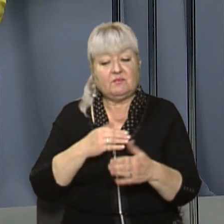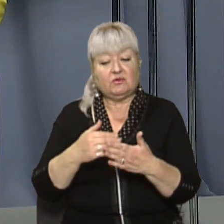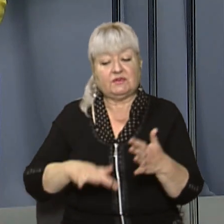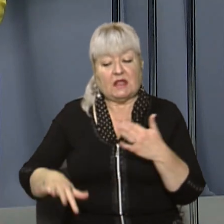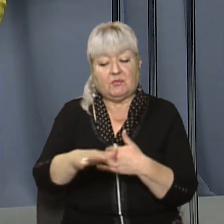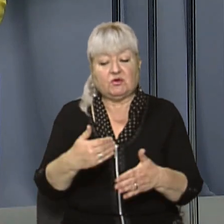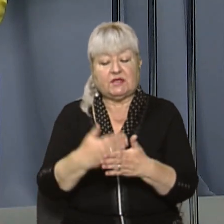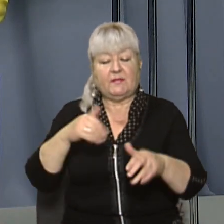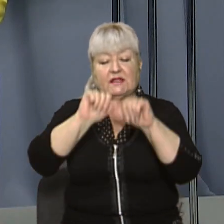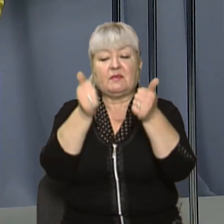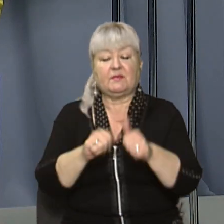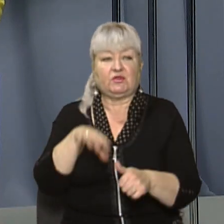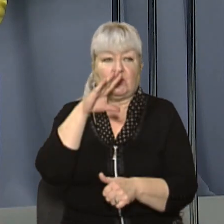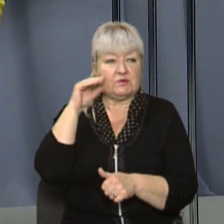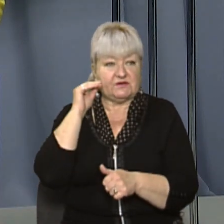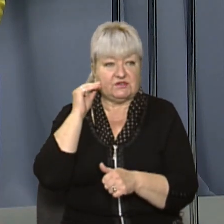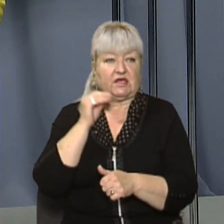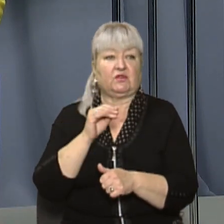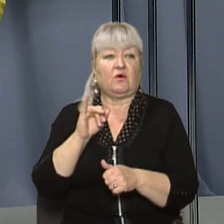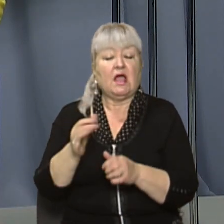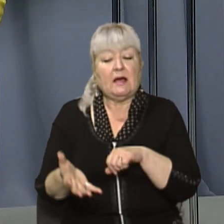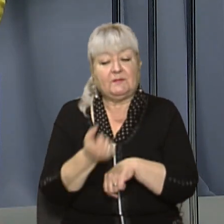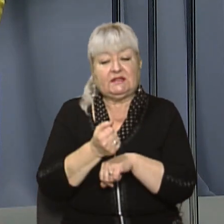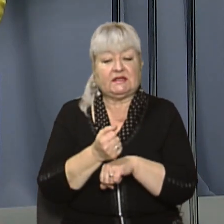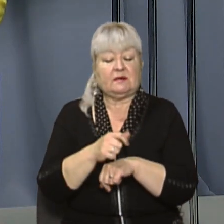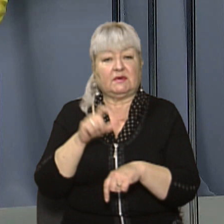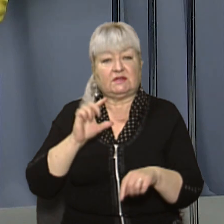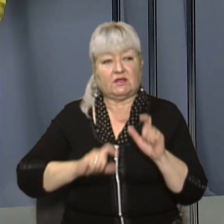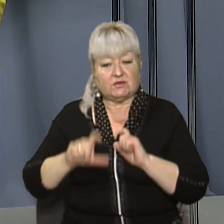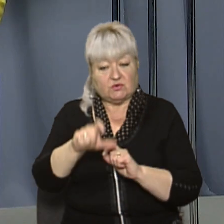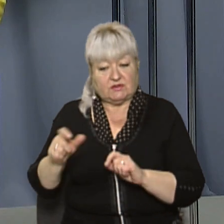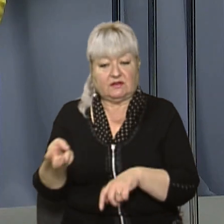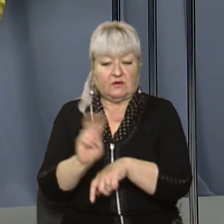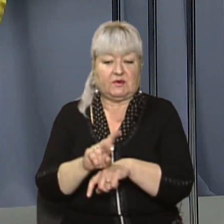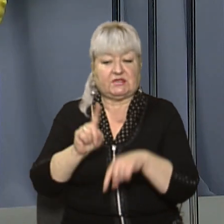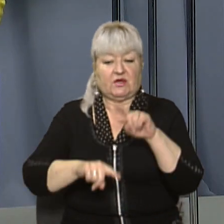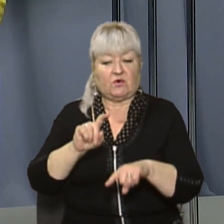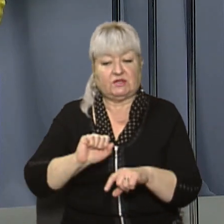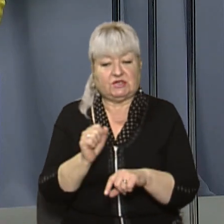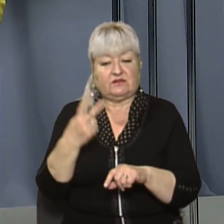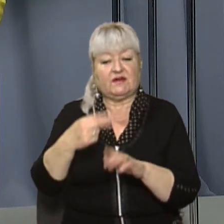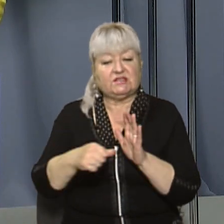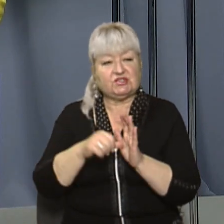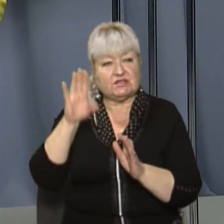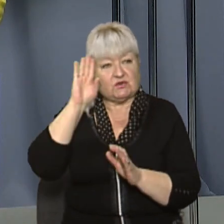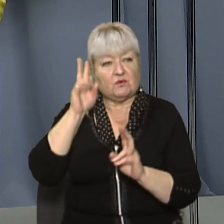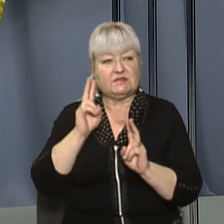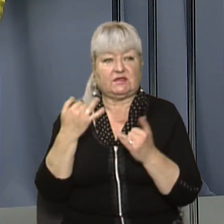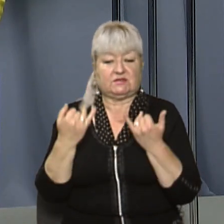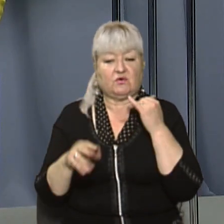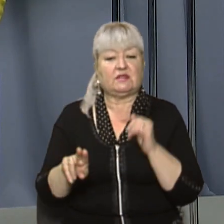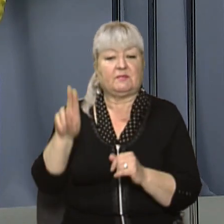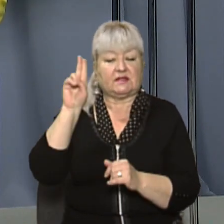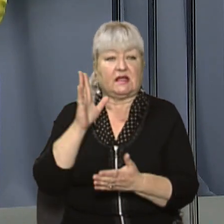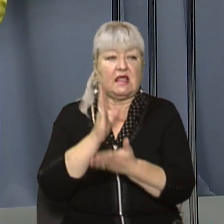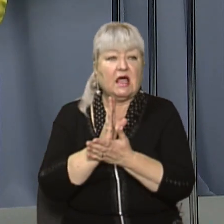'ятником Тарасові Шевченку. Підтримати ліцеїстів прийшли родичі та друзі. 26 хлопців, які сьогодні склали присягу, мають